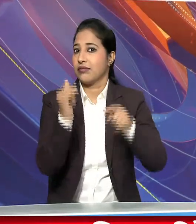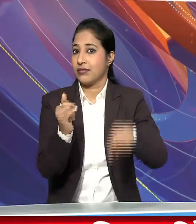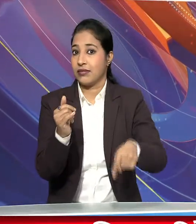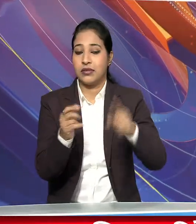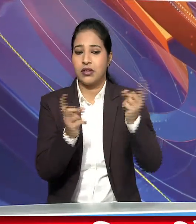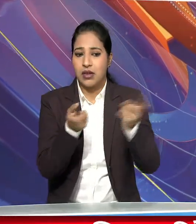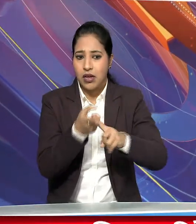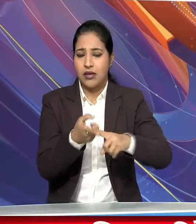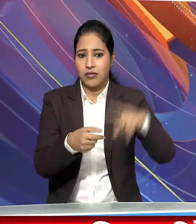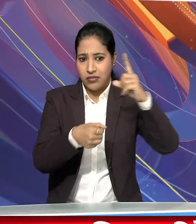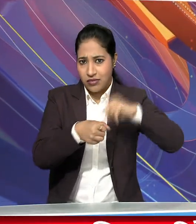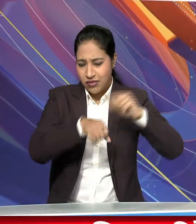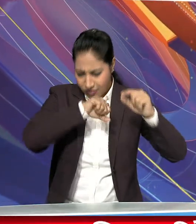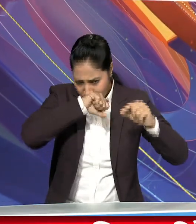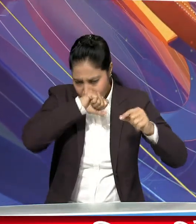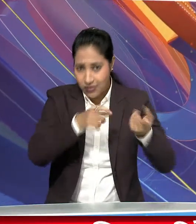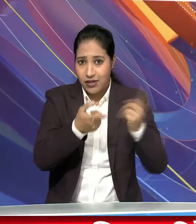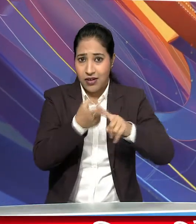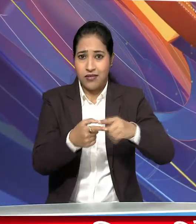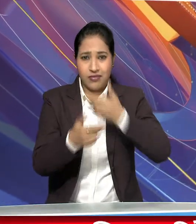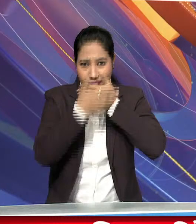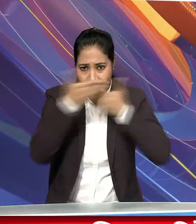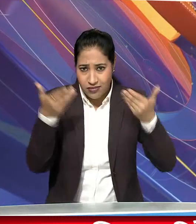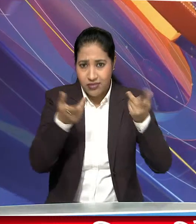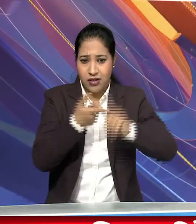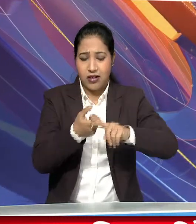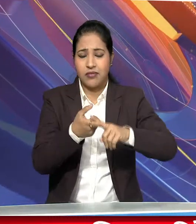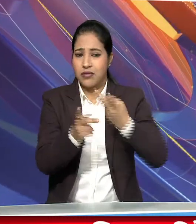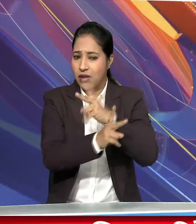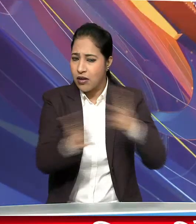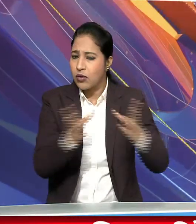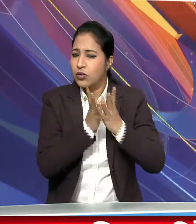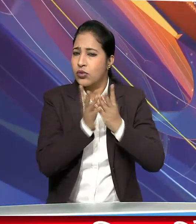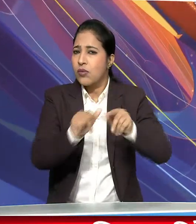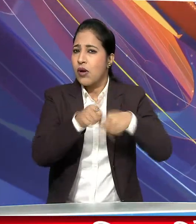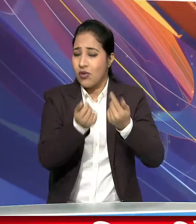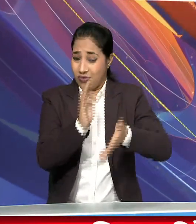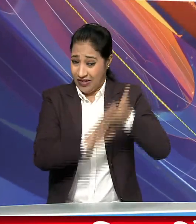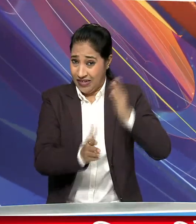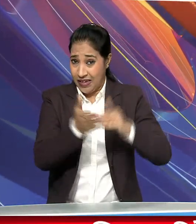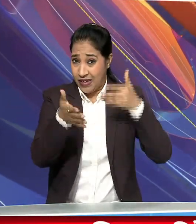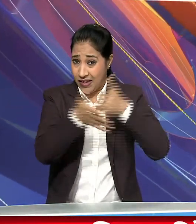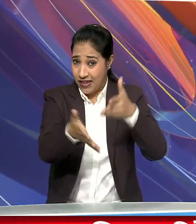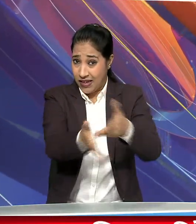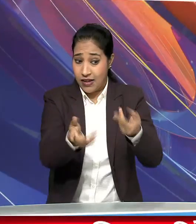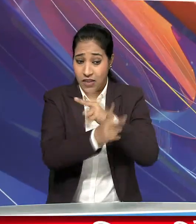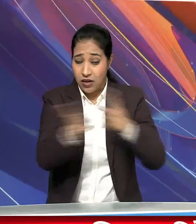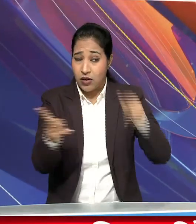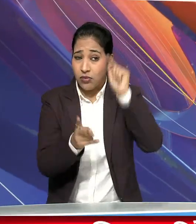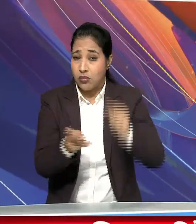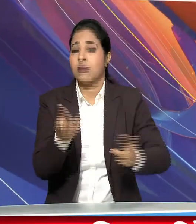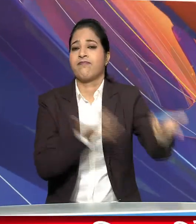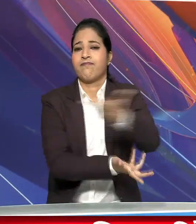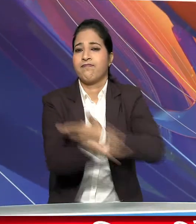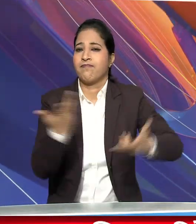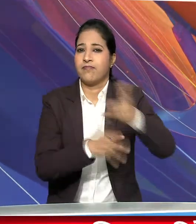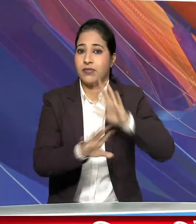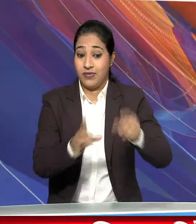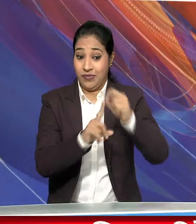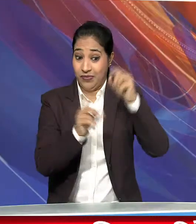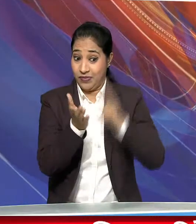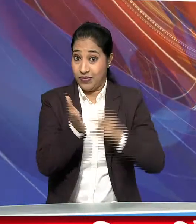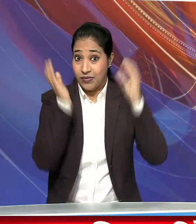में साइबर क्राइम, ड्रक्स के खिलाव जंग, आतंगवात से निपटने की चिनोतियों समेत, कई मुद्दों पर चाचा, अज